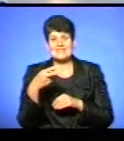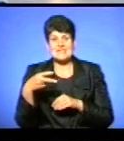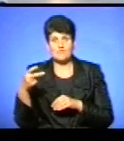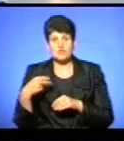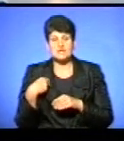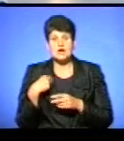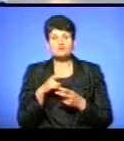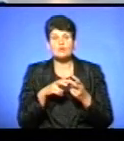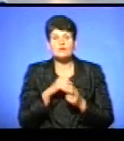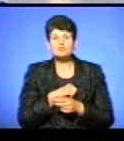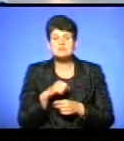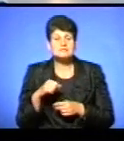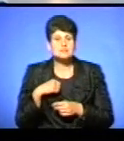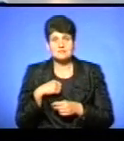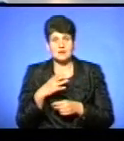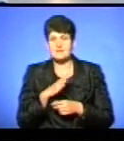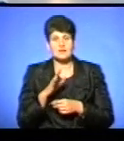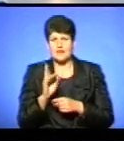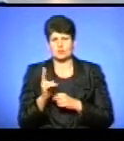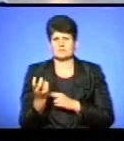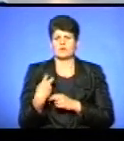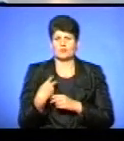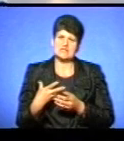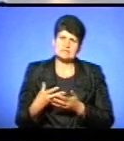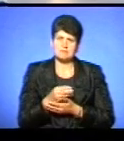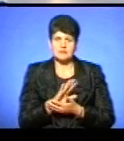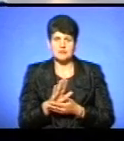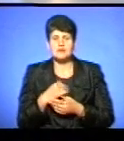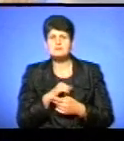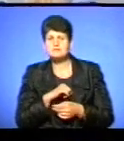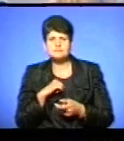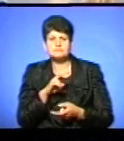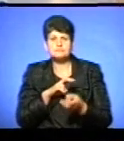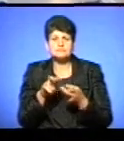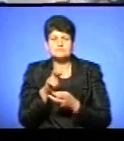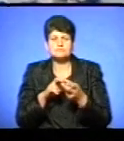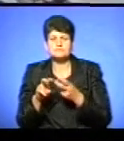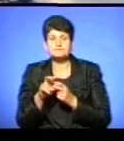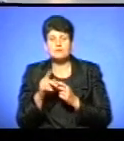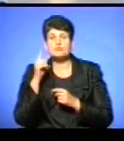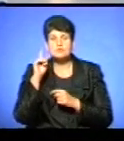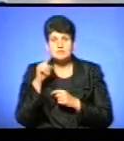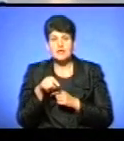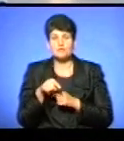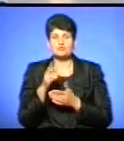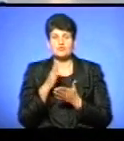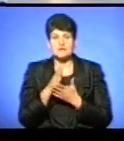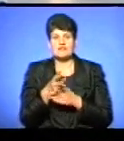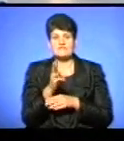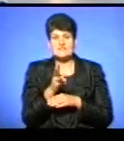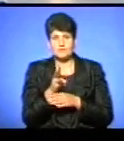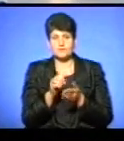цей паркомат сам. Не парковник приходить і каже сплатити, а я його шукаю сам, тому що знаю, що достатньо відеофіксації,